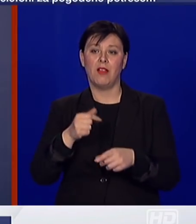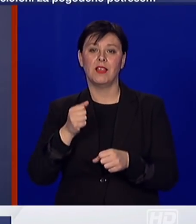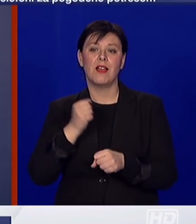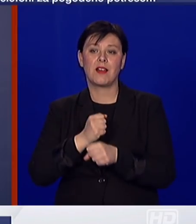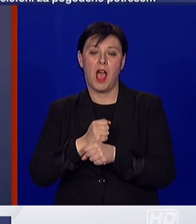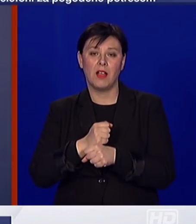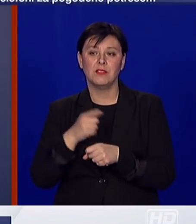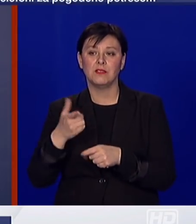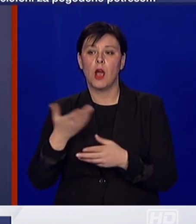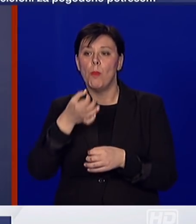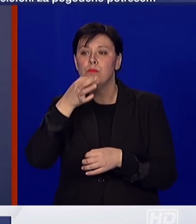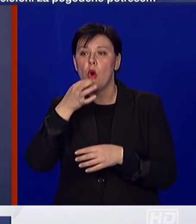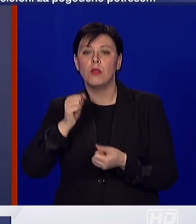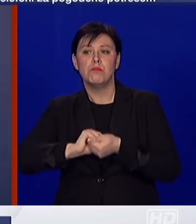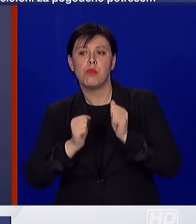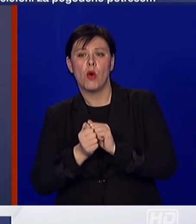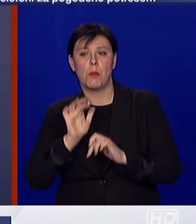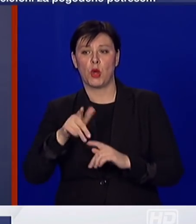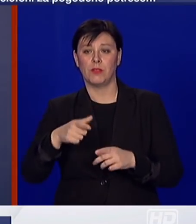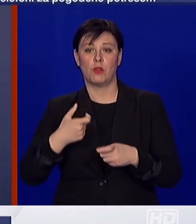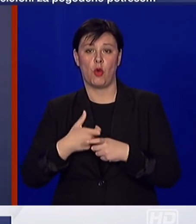zdravstvenog sustava protiv ove ugroze.